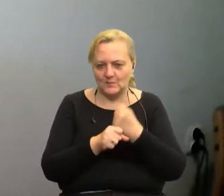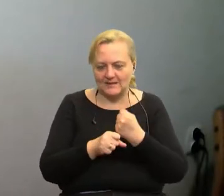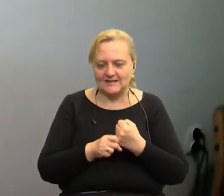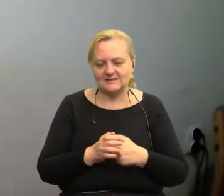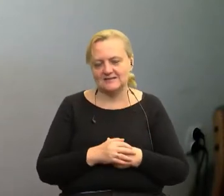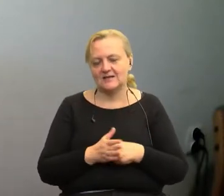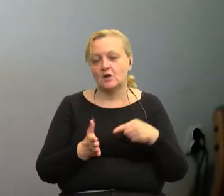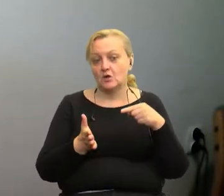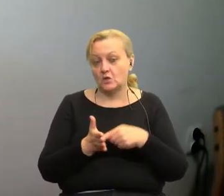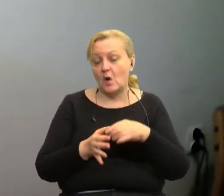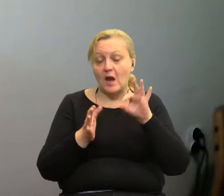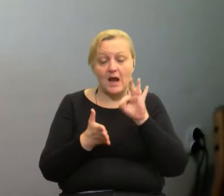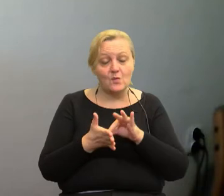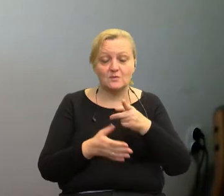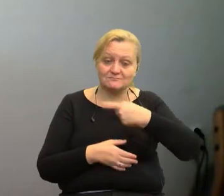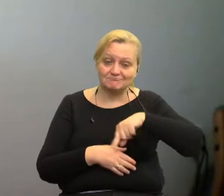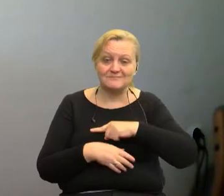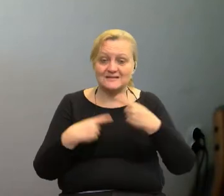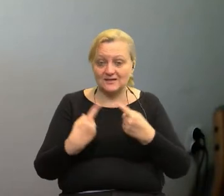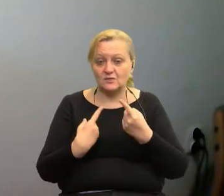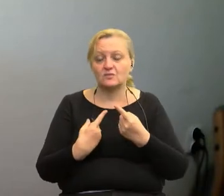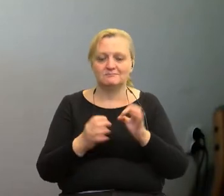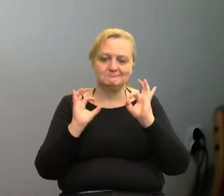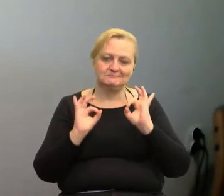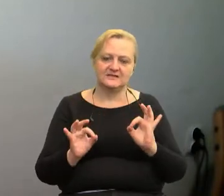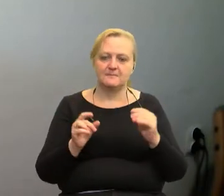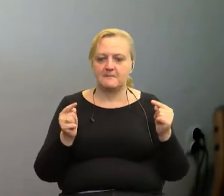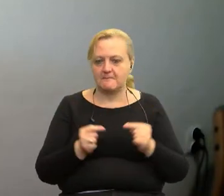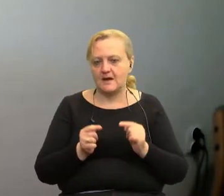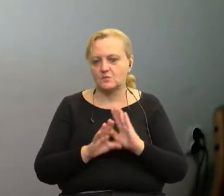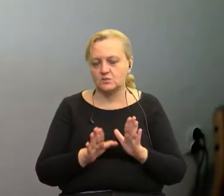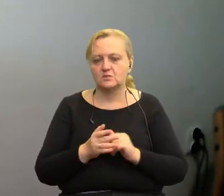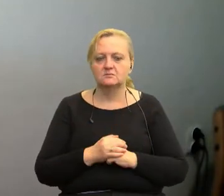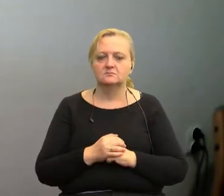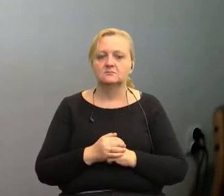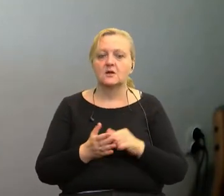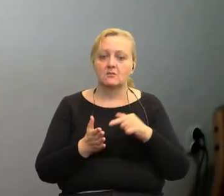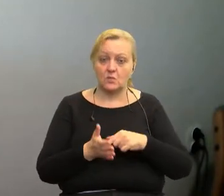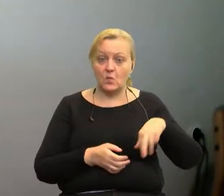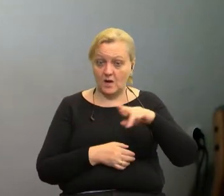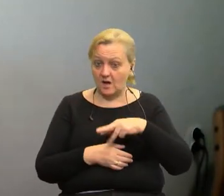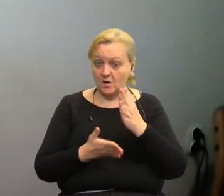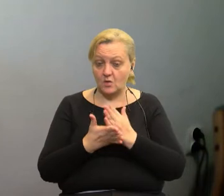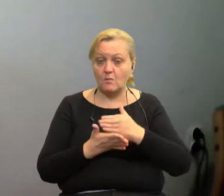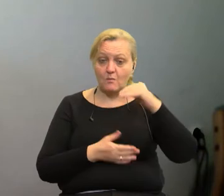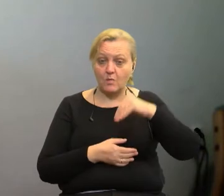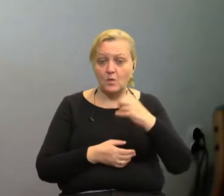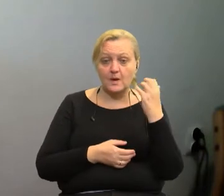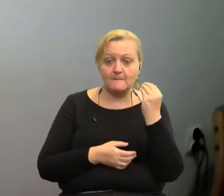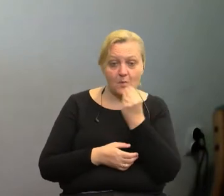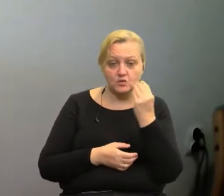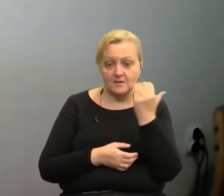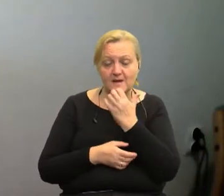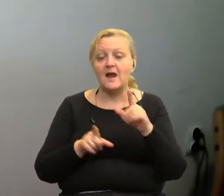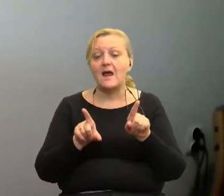No i akurat w naszym przypadku to się sprawdza nie tylko jeżeli chodzi o nasz region, Południowego Bałtyku, ale również o Morze